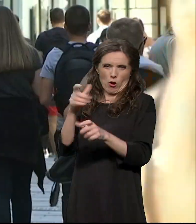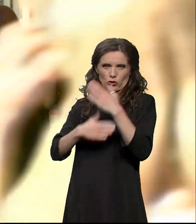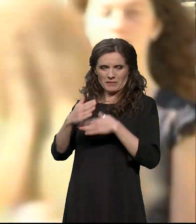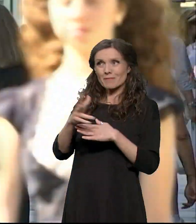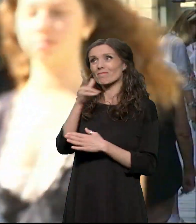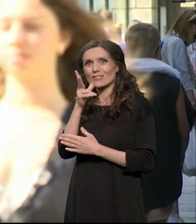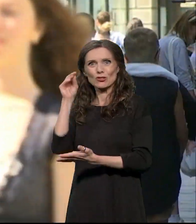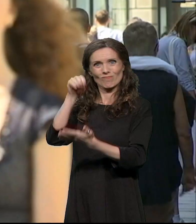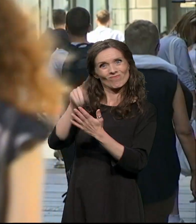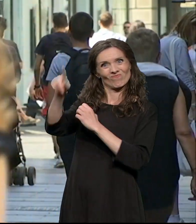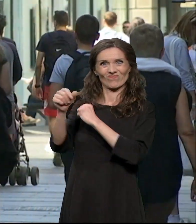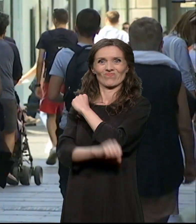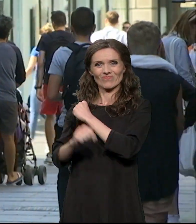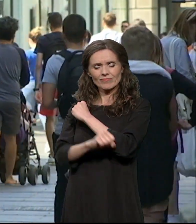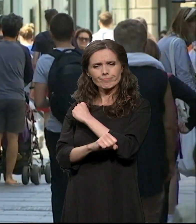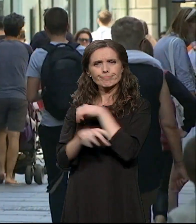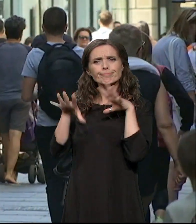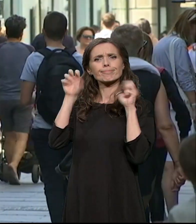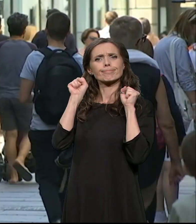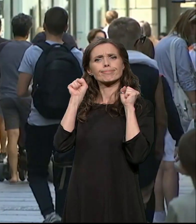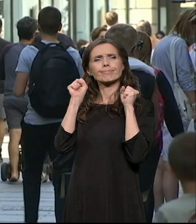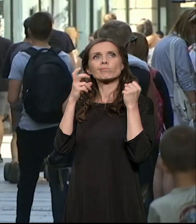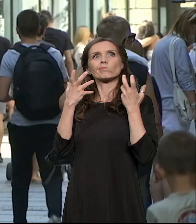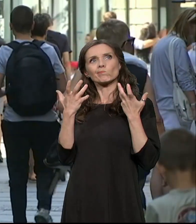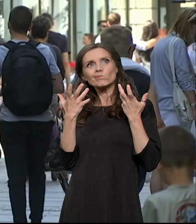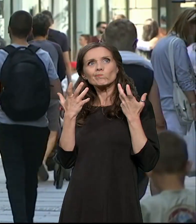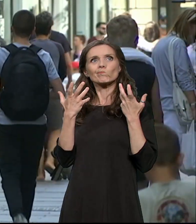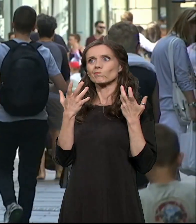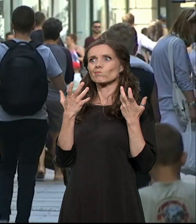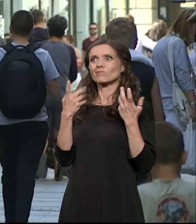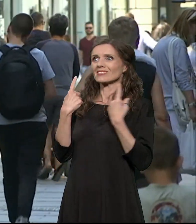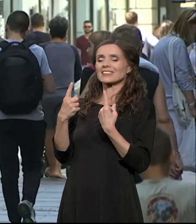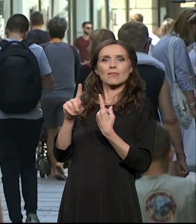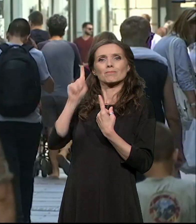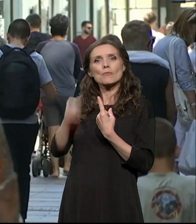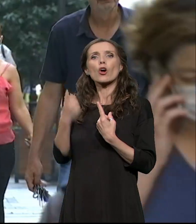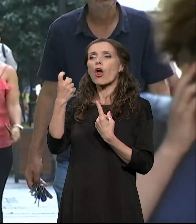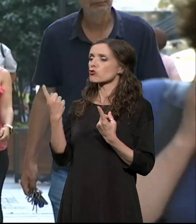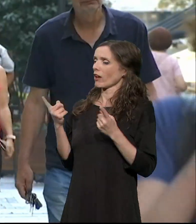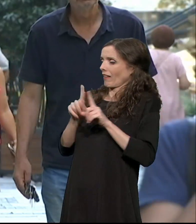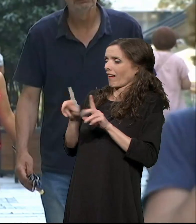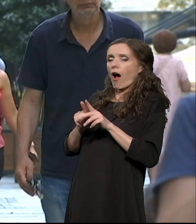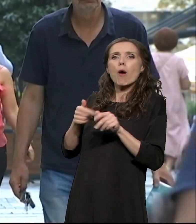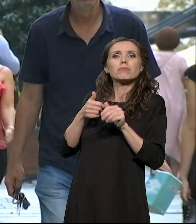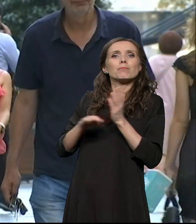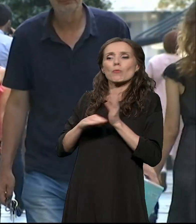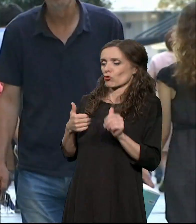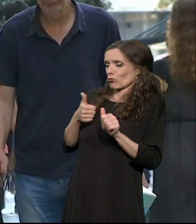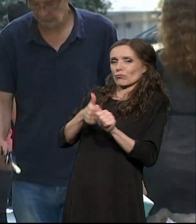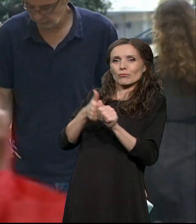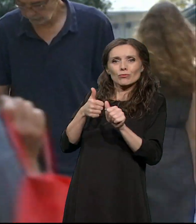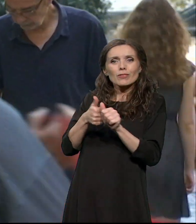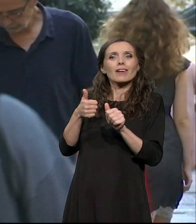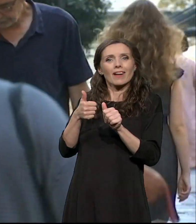je pokušavala da studire na ovom univerzitetu shvatila je da to nije moguće bez pomoći drugog lica koje bi im pomagalo da